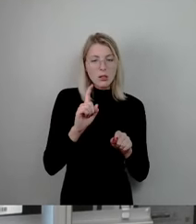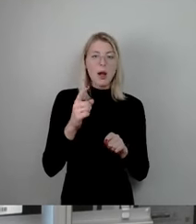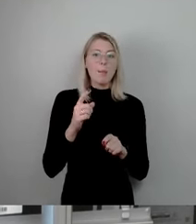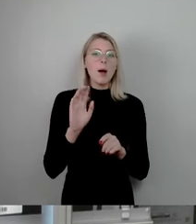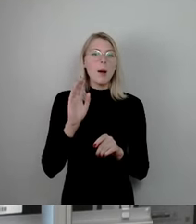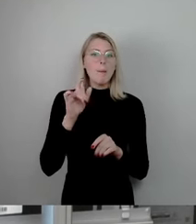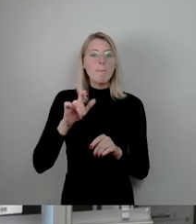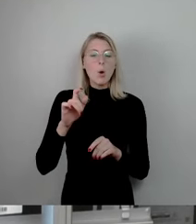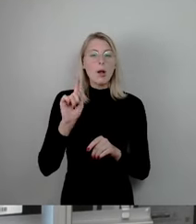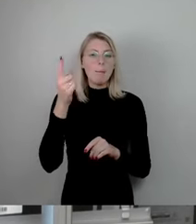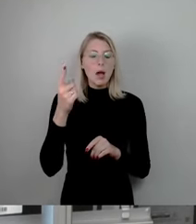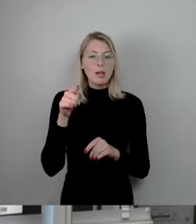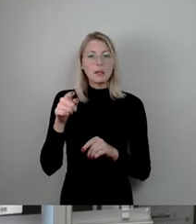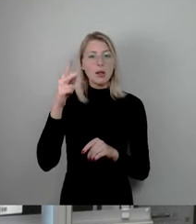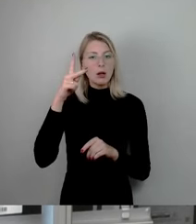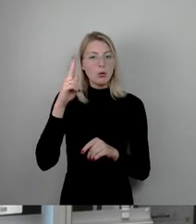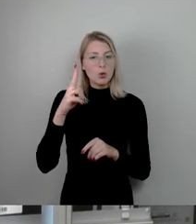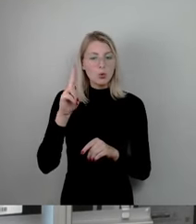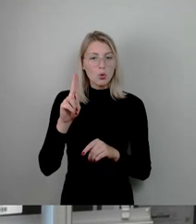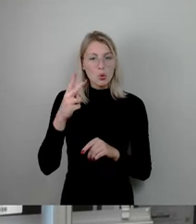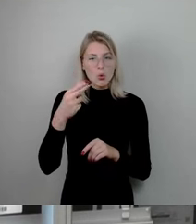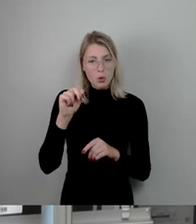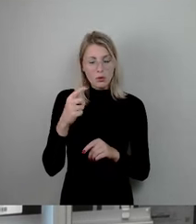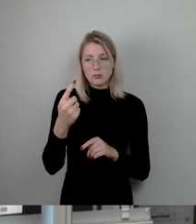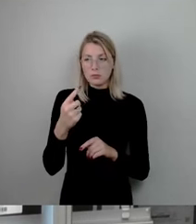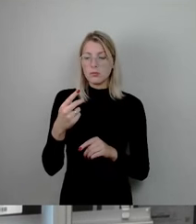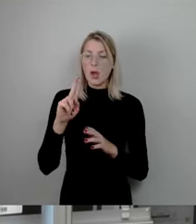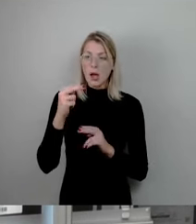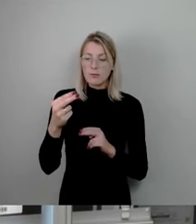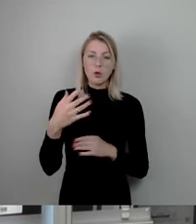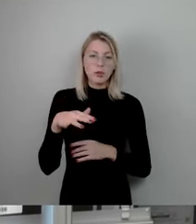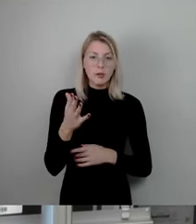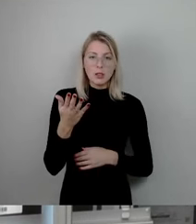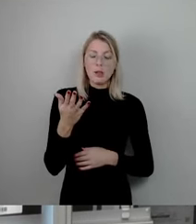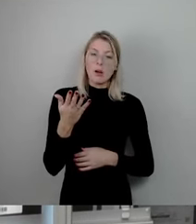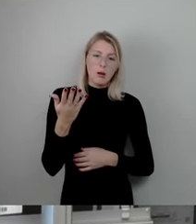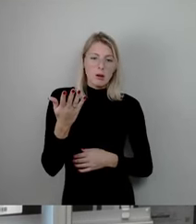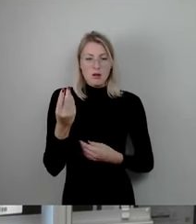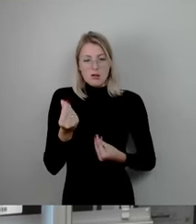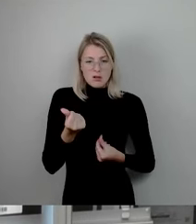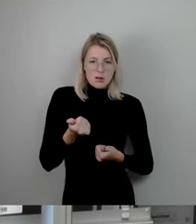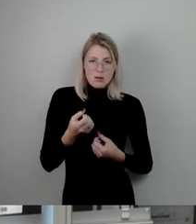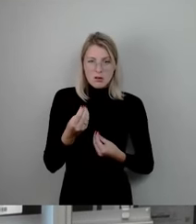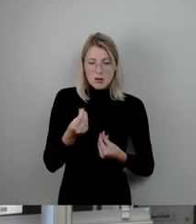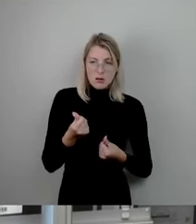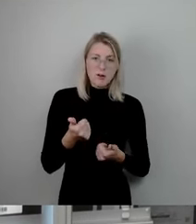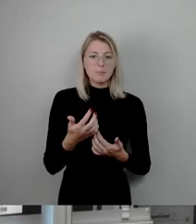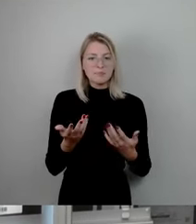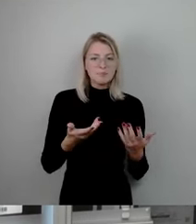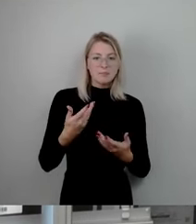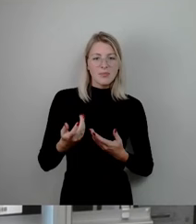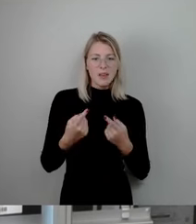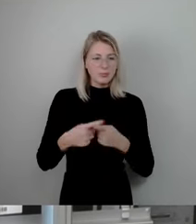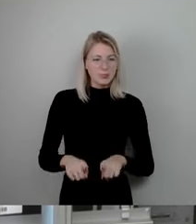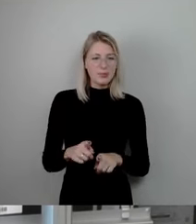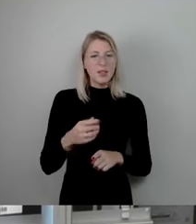ihn dann sachlich geantwortet und dann waren Sie zwar vielleicht immer noch verkrummelt, aber zufrieden. Und ich würde deshalb auch Herrn Kühn noch mal bitten, kurz Stellung zu nehmen.